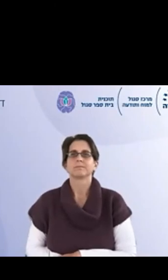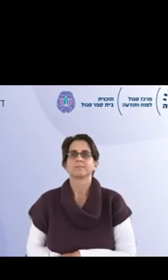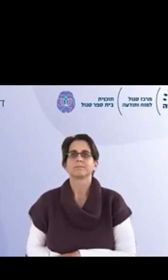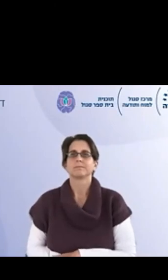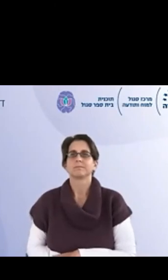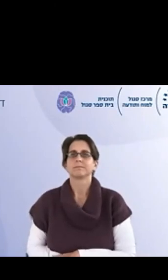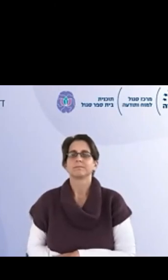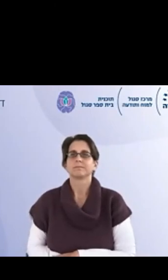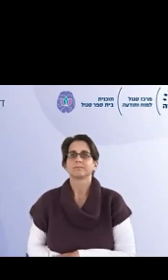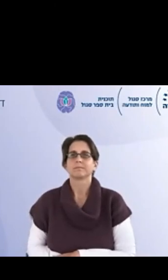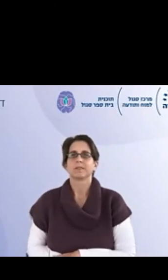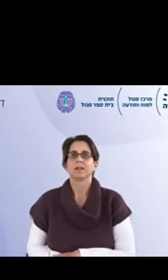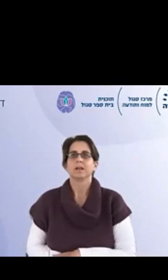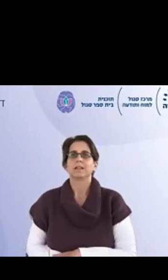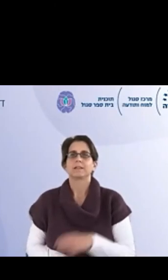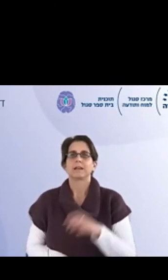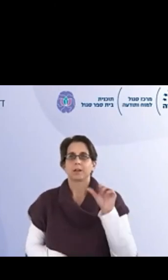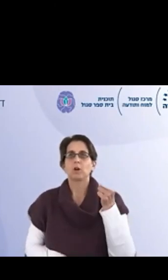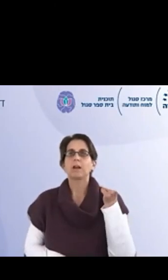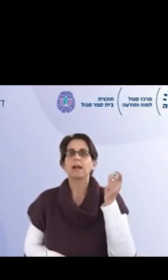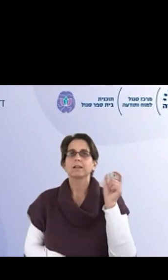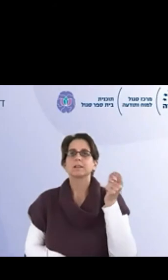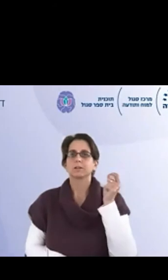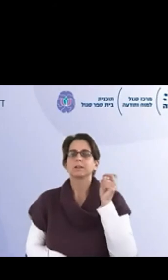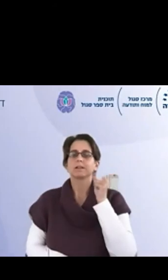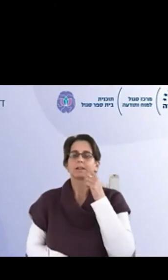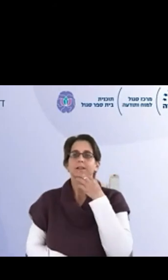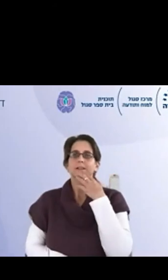ומתקדמים הלאה אני לא רוצה להתקבל